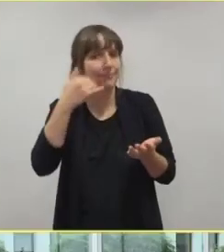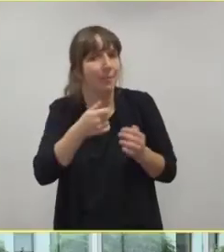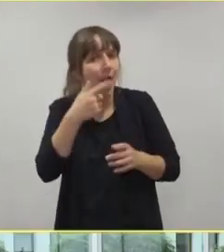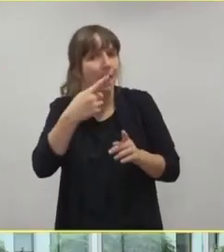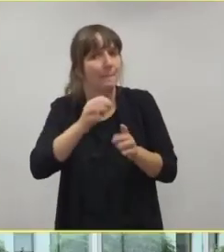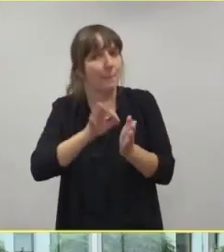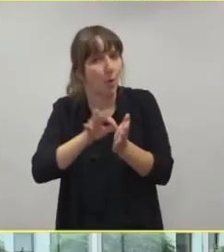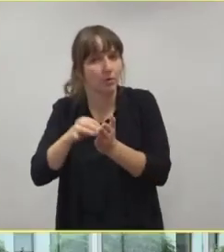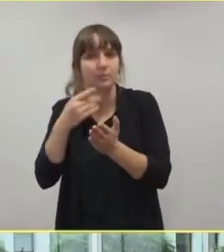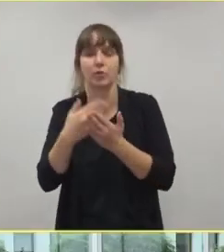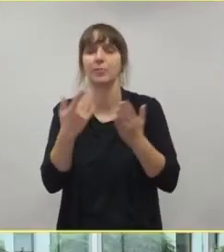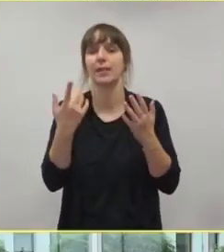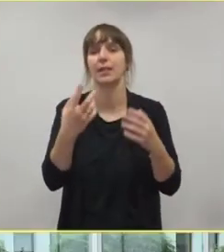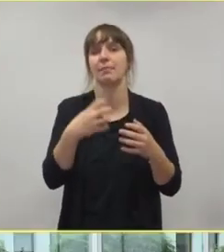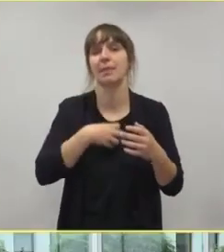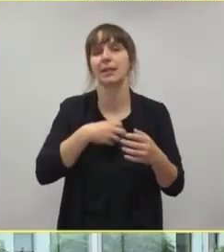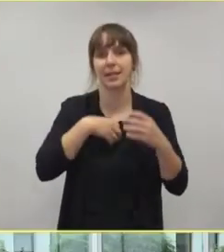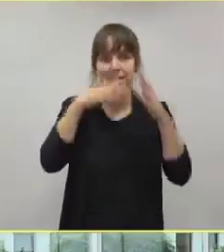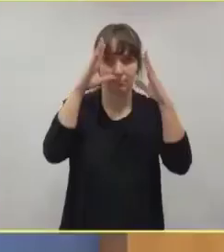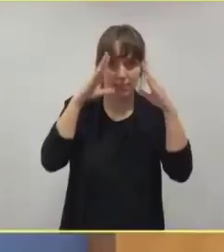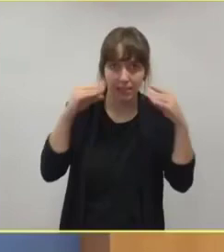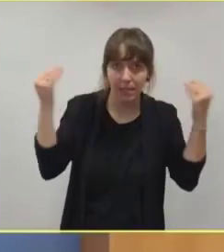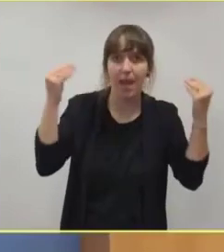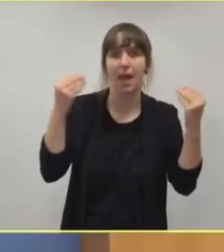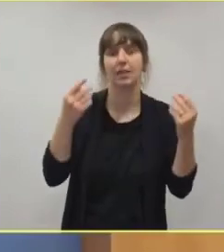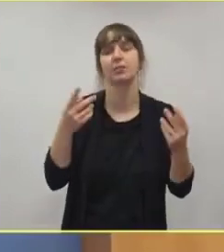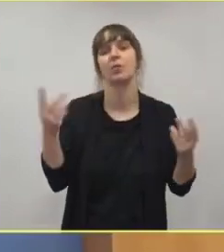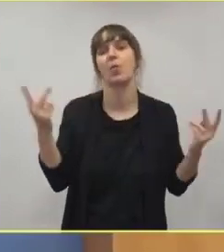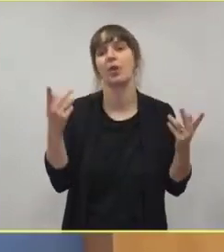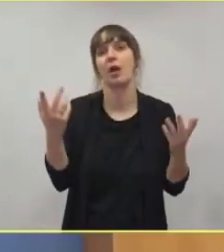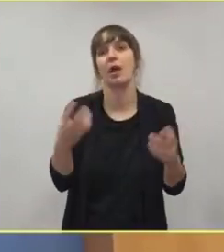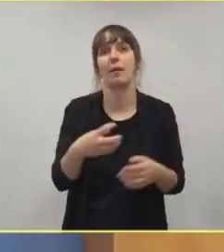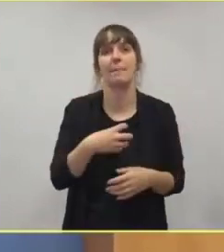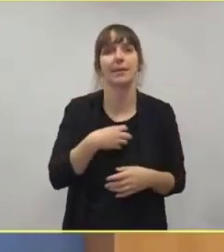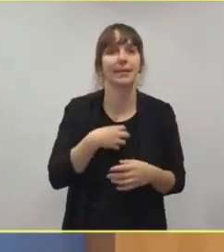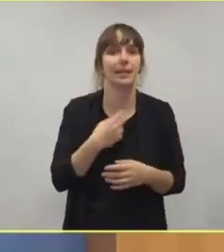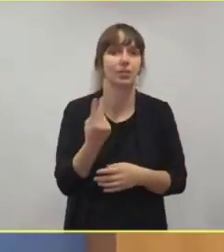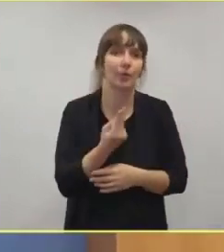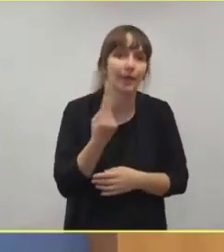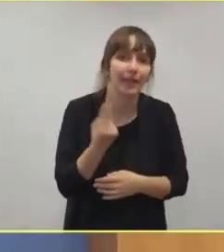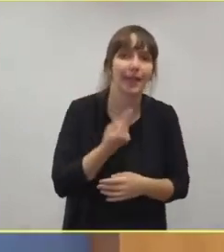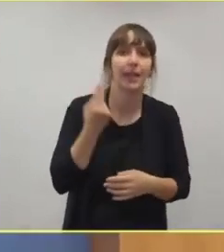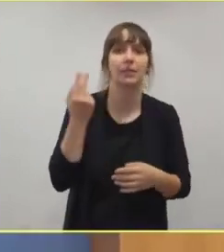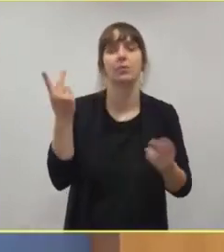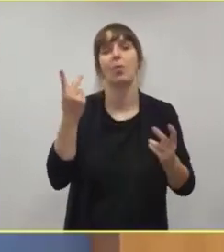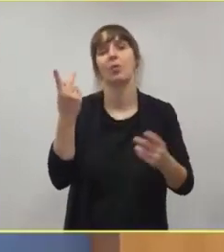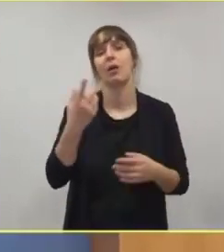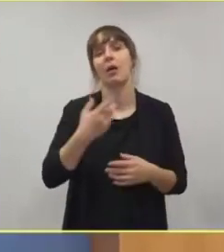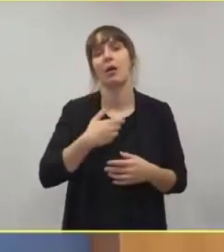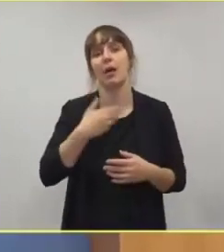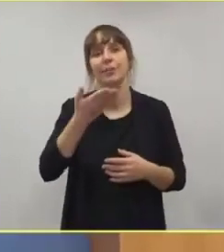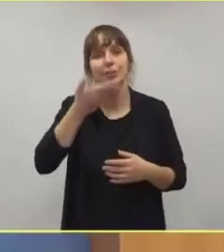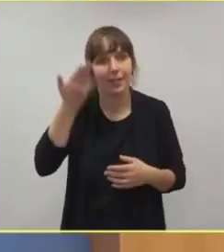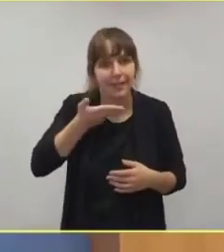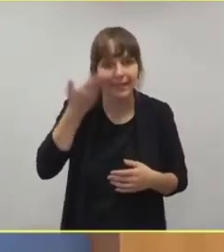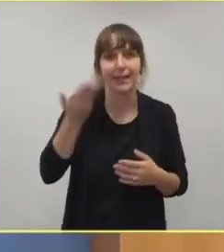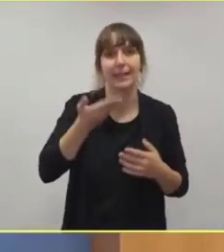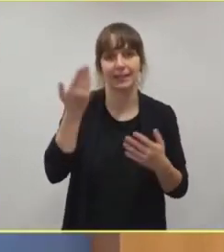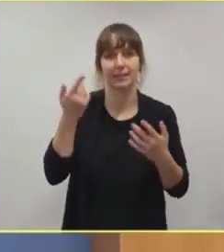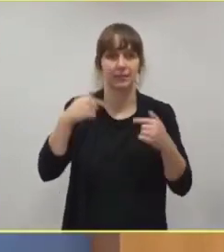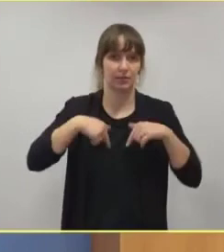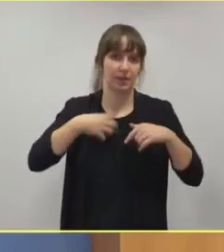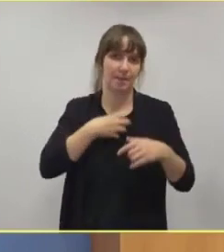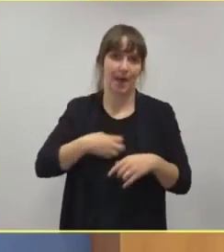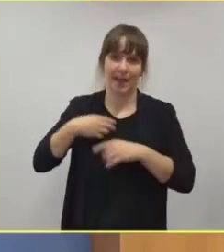eben Patienten aus den Niederlanden, vielleicht Patienten aus Slowenien, aus der Tschechischen Republik, bei uns in Bayern,